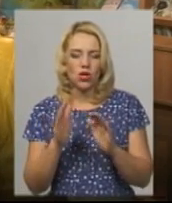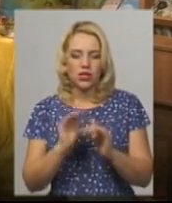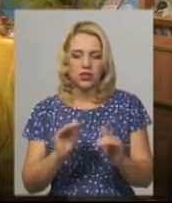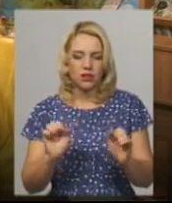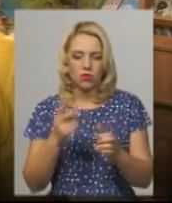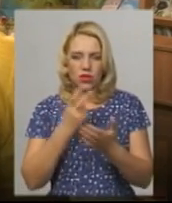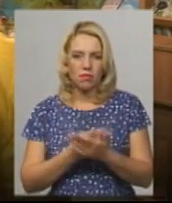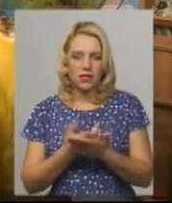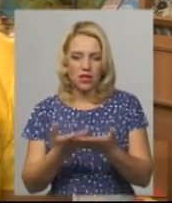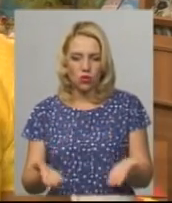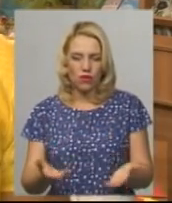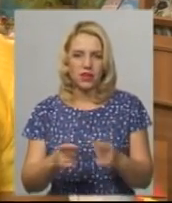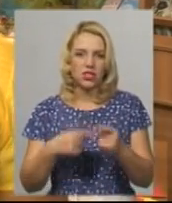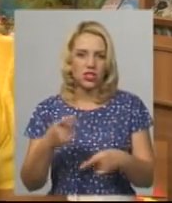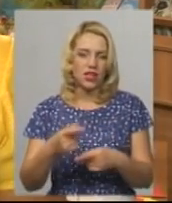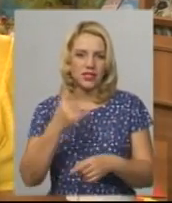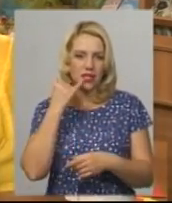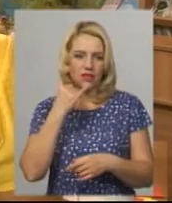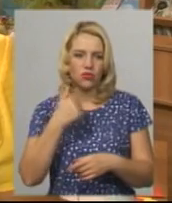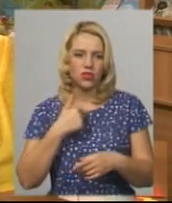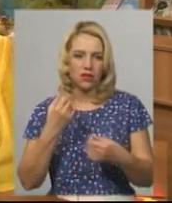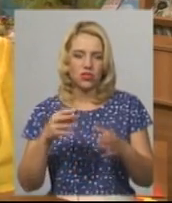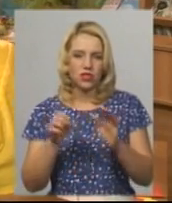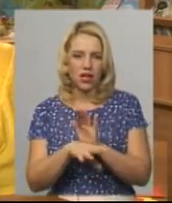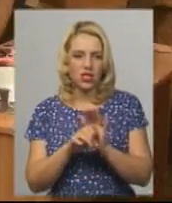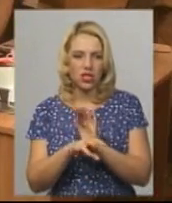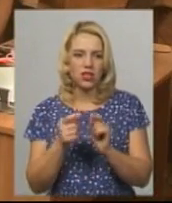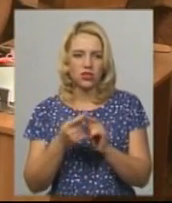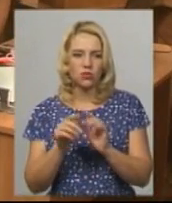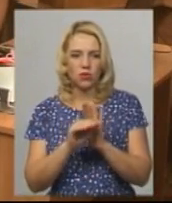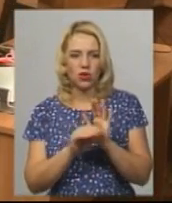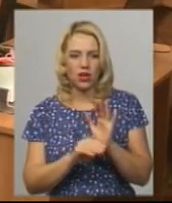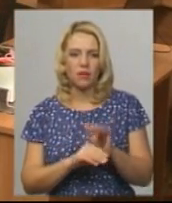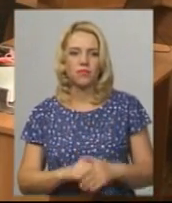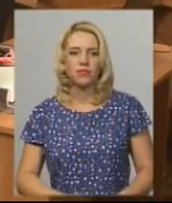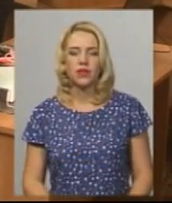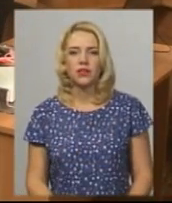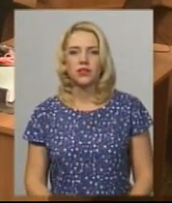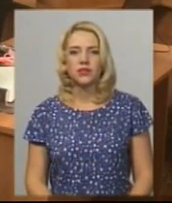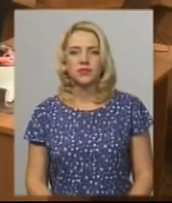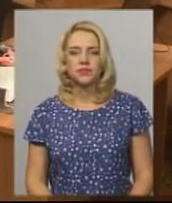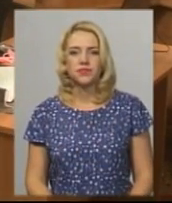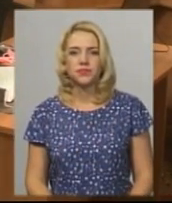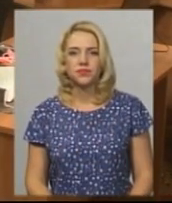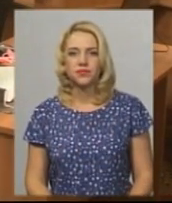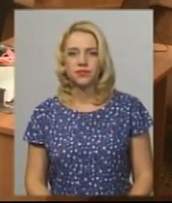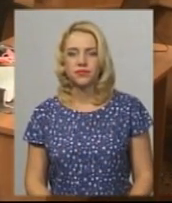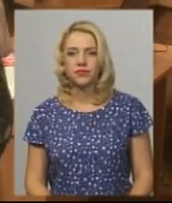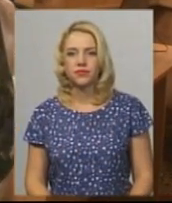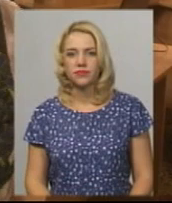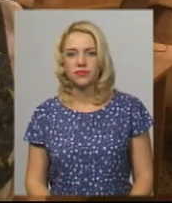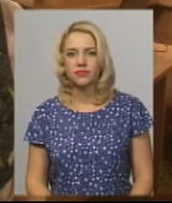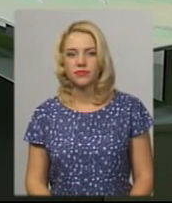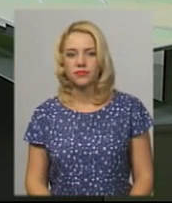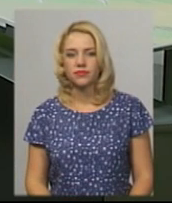презентувати через телефон. Я вже закачала цю програмку. Тетяна Рахіма, Віктор Кривий, новини на Суспільному, Хмельницький.